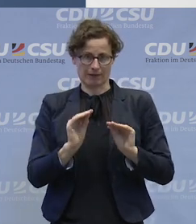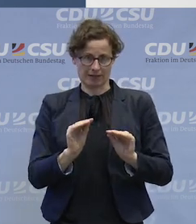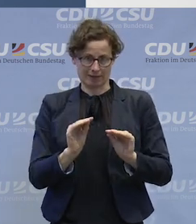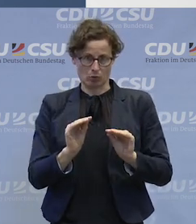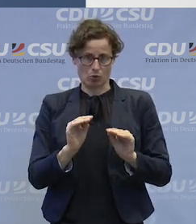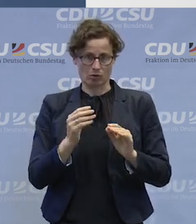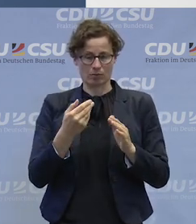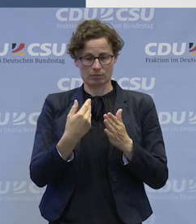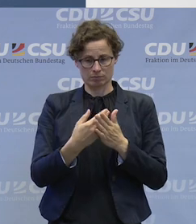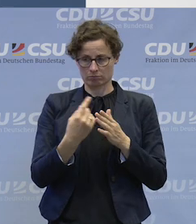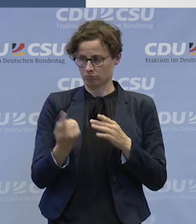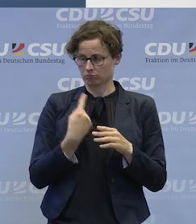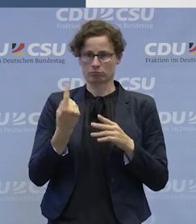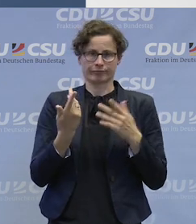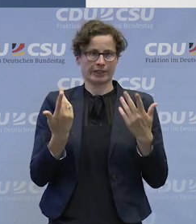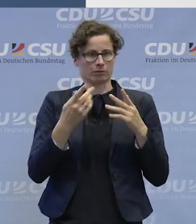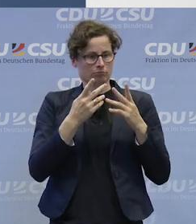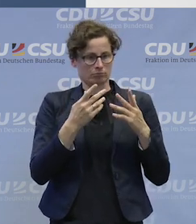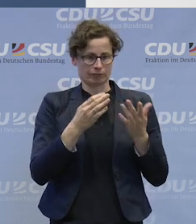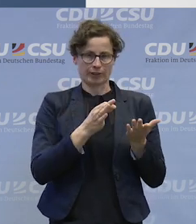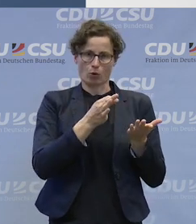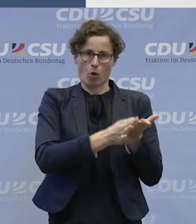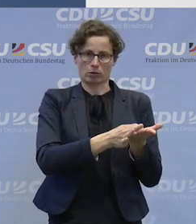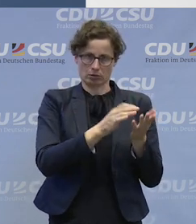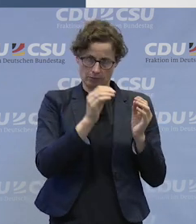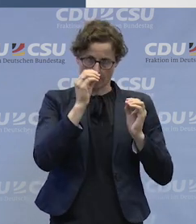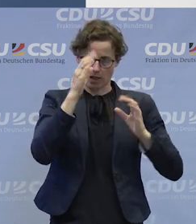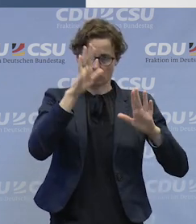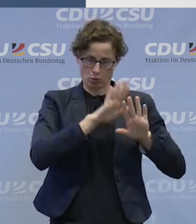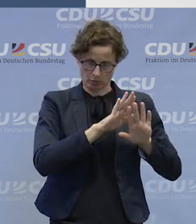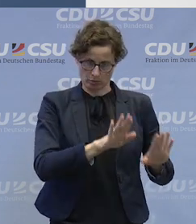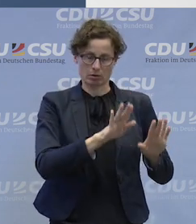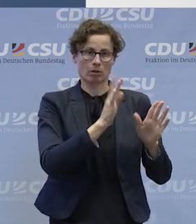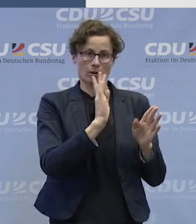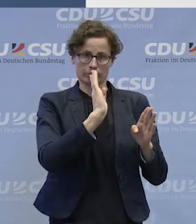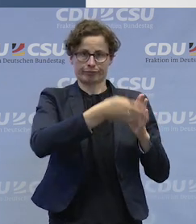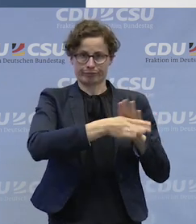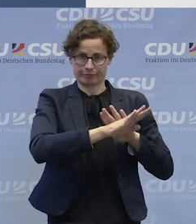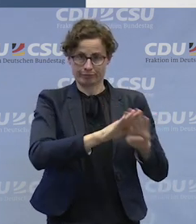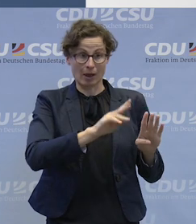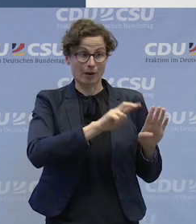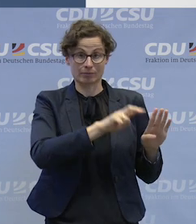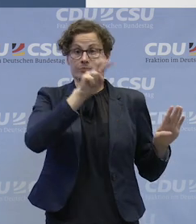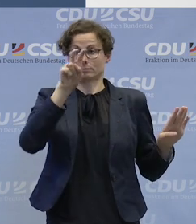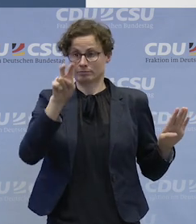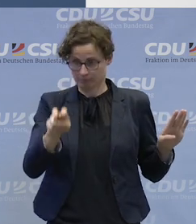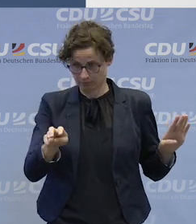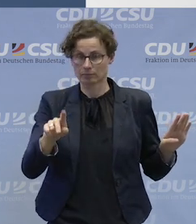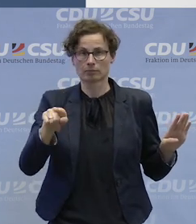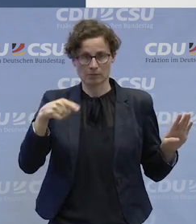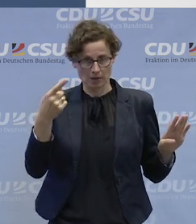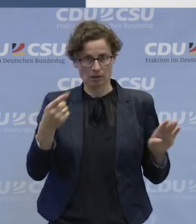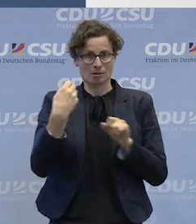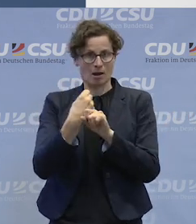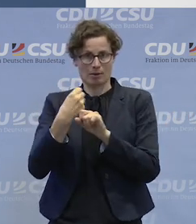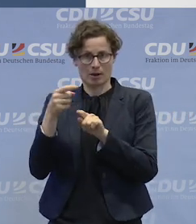sonstige Bildung stattfindet, einfach mit Systemen vertraut sind. Und die Menschen, die dort arbeiten, werden sich nicht auf den Weg machen